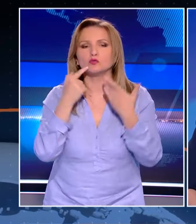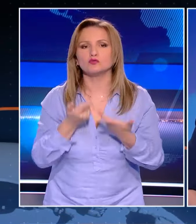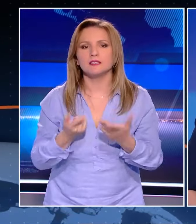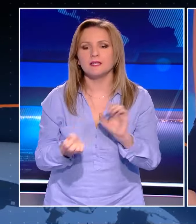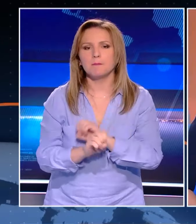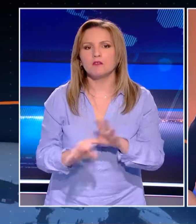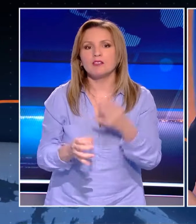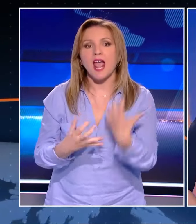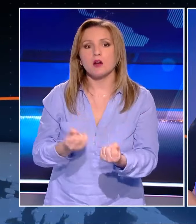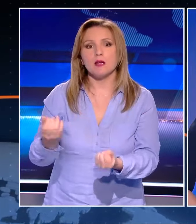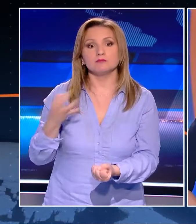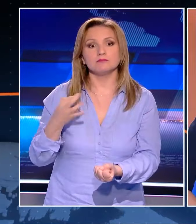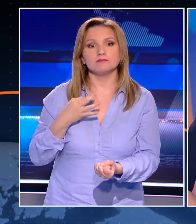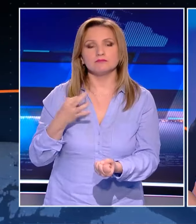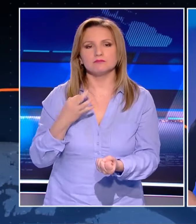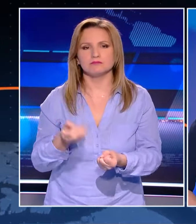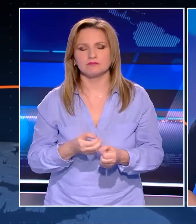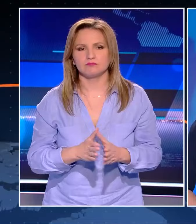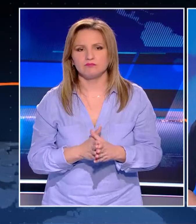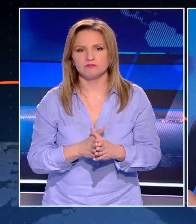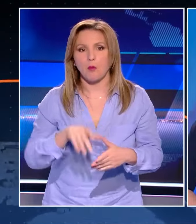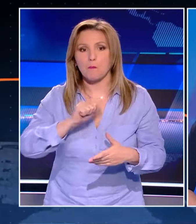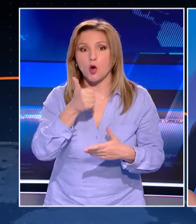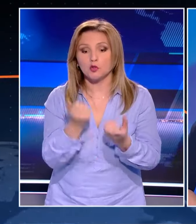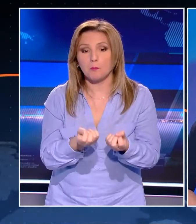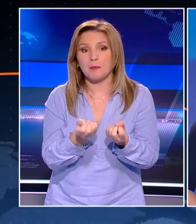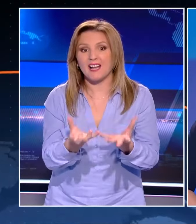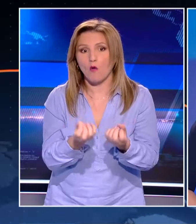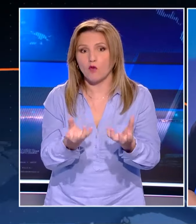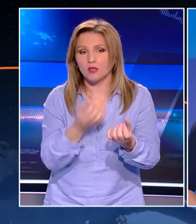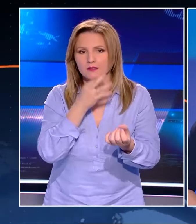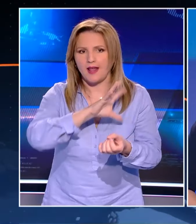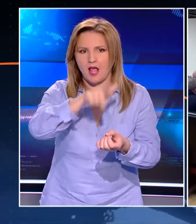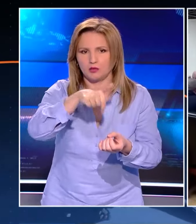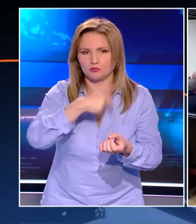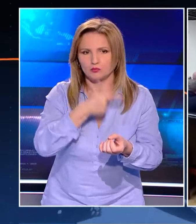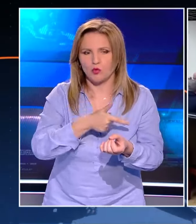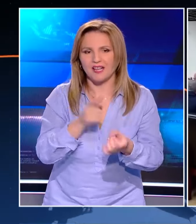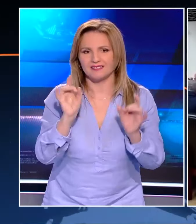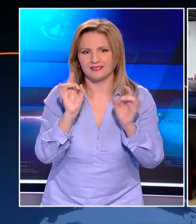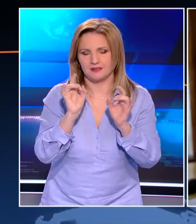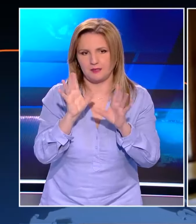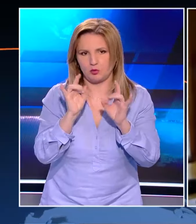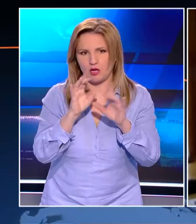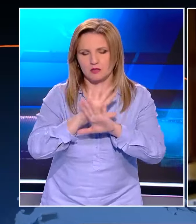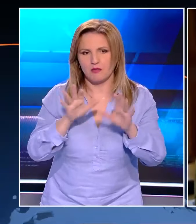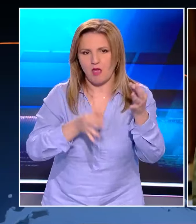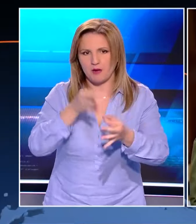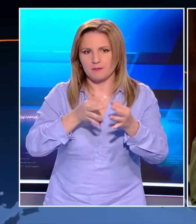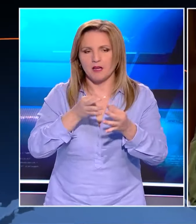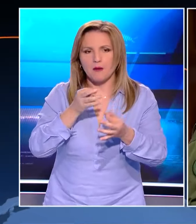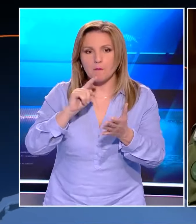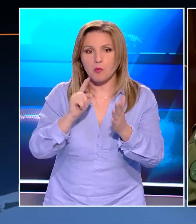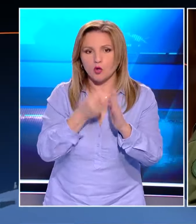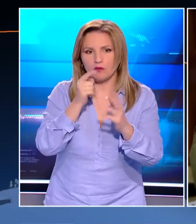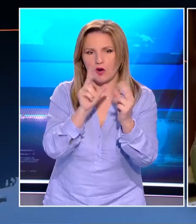λένε οι πρώτες πληροφορίες? Χρύσα, οι πρώτες πληροφορίες αναφέρουν πως δεν υπάρχει μέχρι στιγμής λευκός καπνός στις διαπραγματεύσεις. Έχει ολοκληρωθεί ο